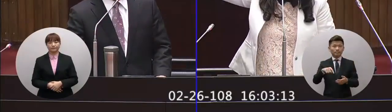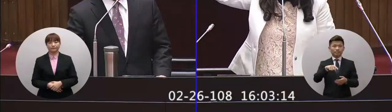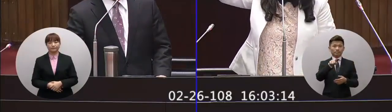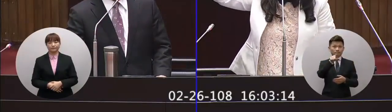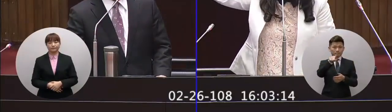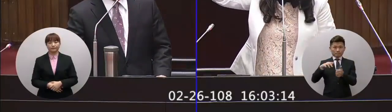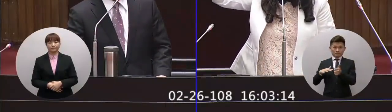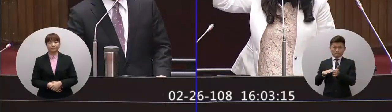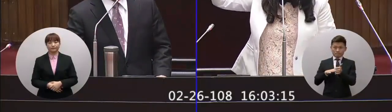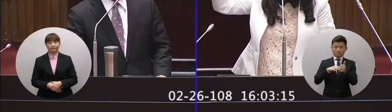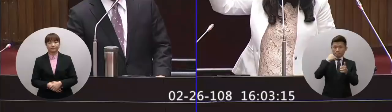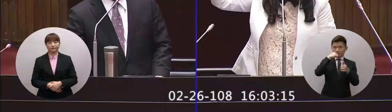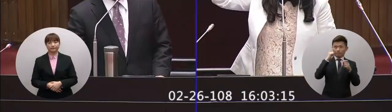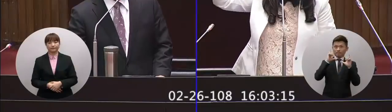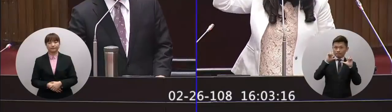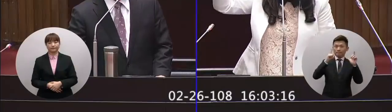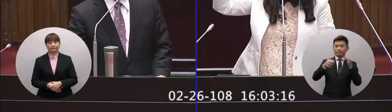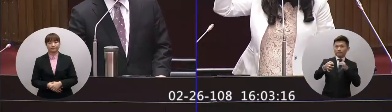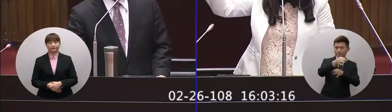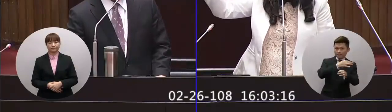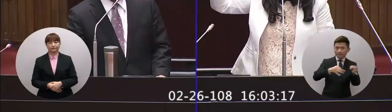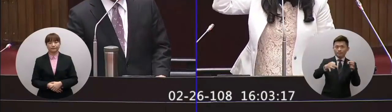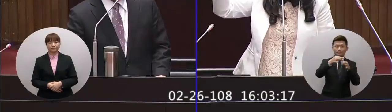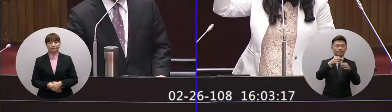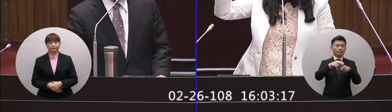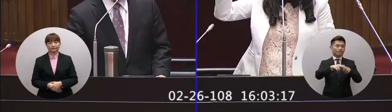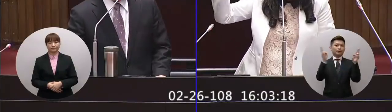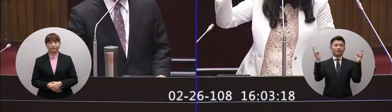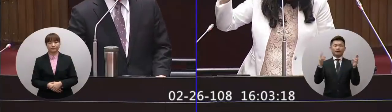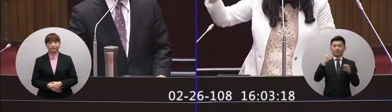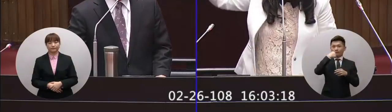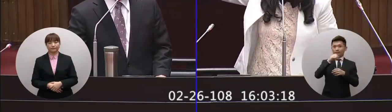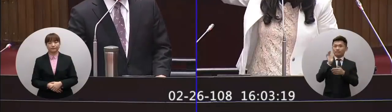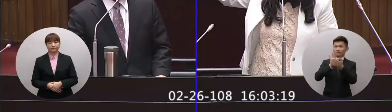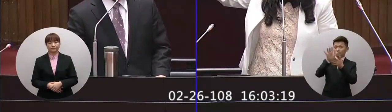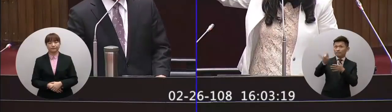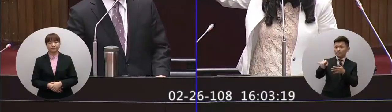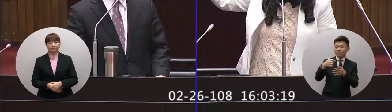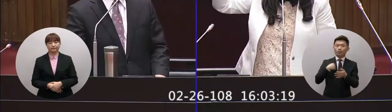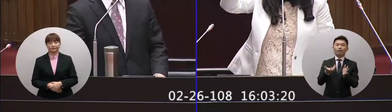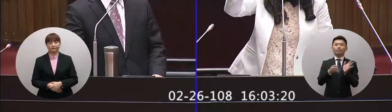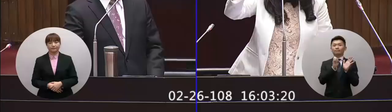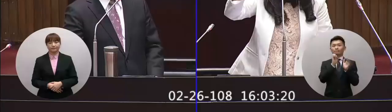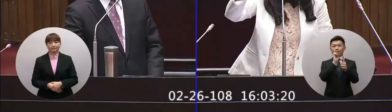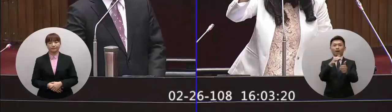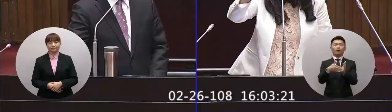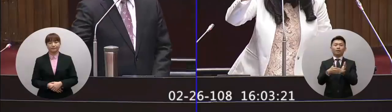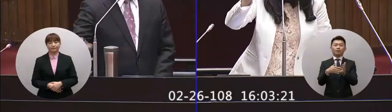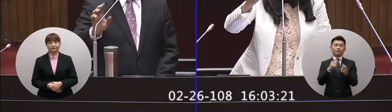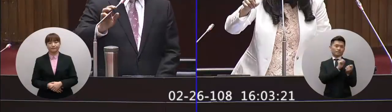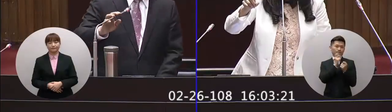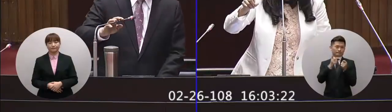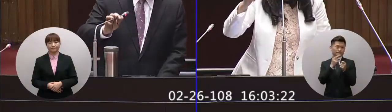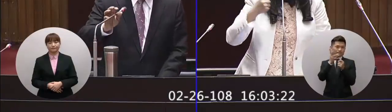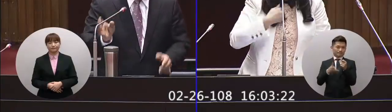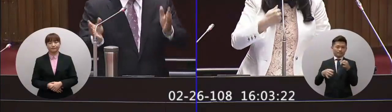我們走出台灣的未來經濟未來經濟開放未來台灣的未來在哪裡我剛剛已經告訴你了這兩三年來我們的